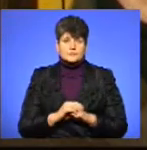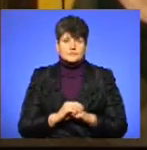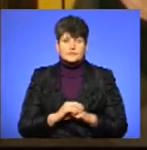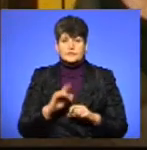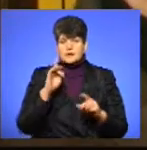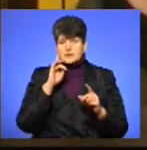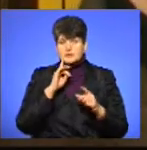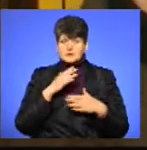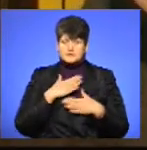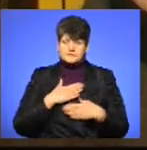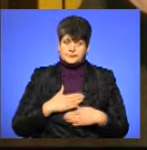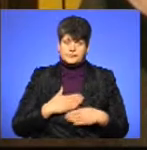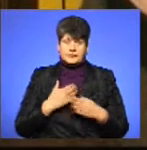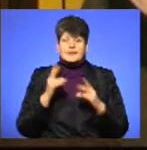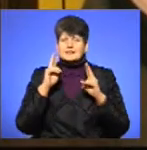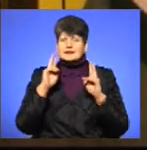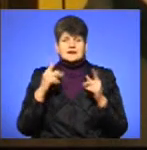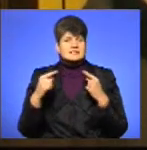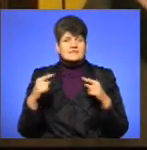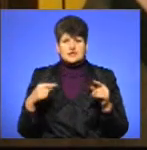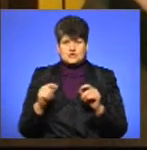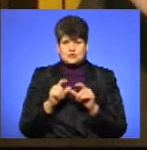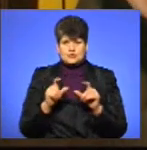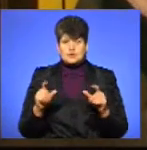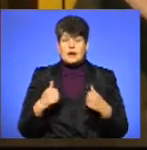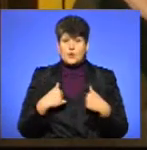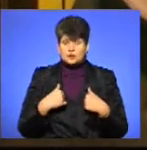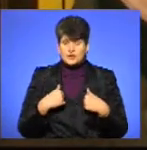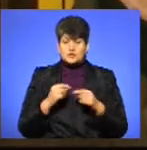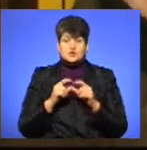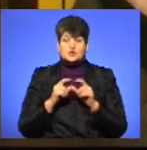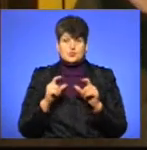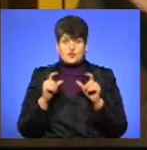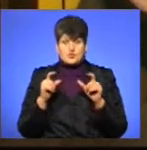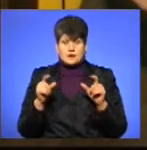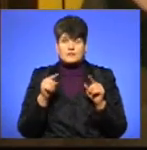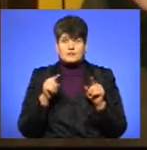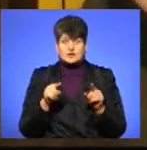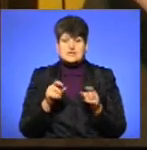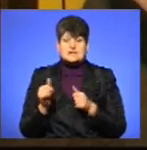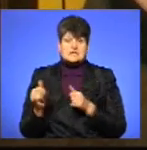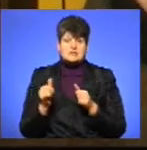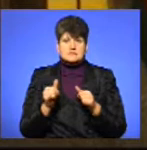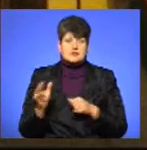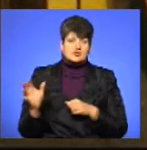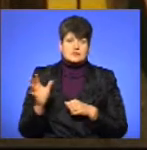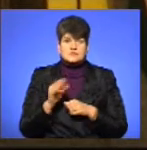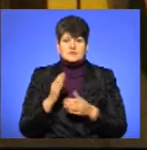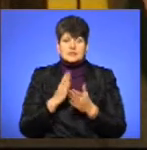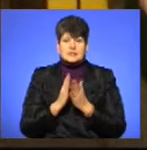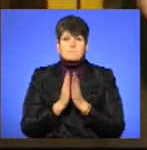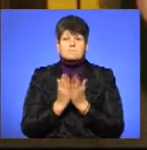затишно. Я не знаю, як це в інших школах, але саме в нашій школі вони забезпечені всім. Є